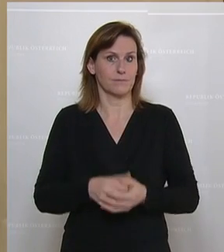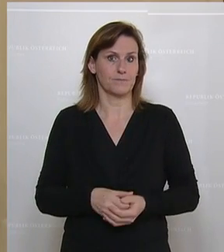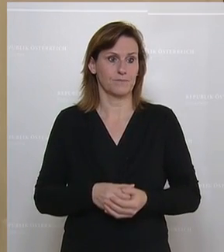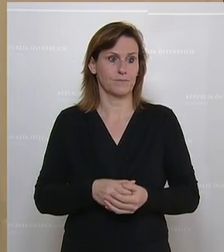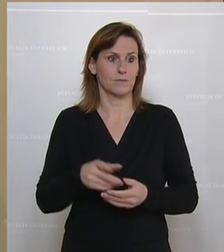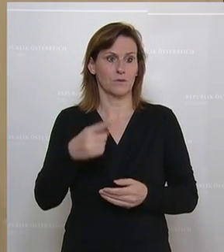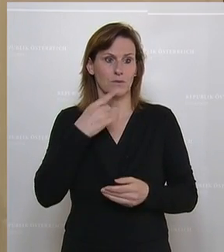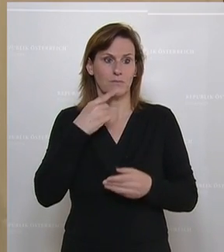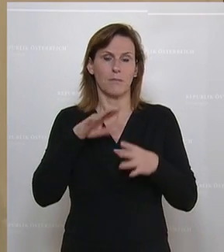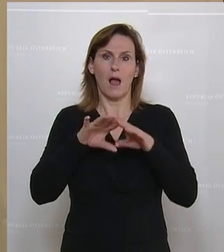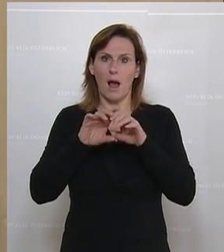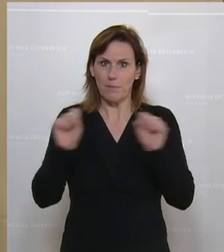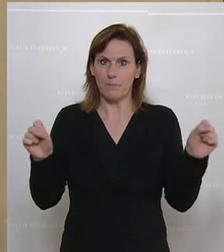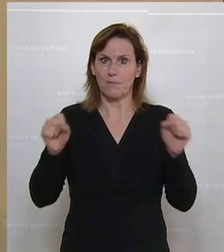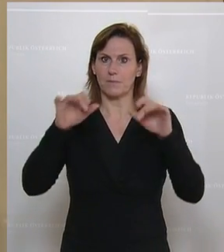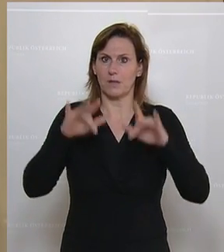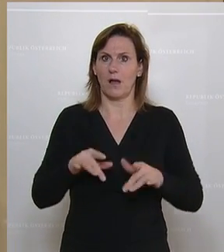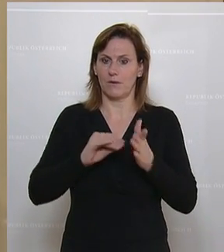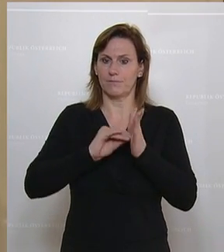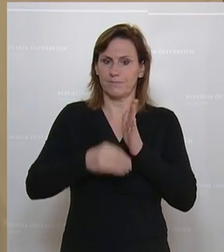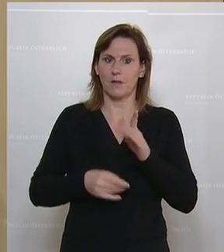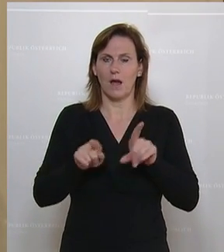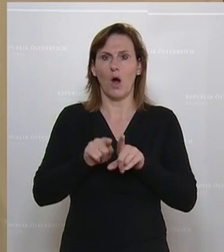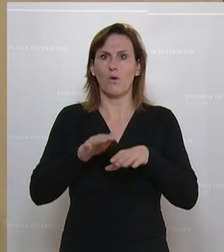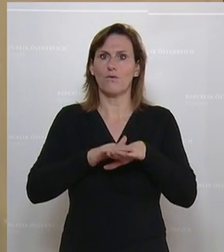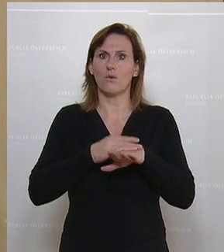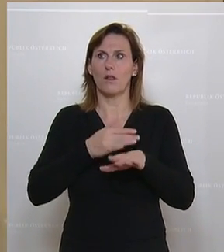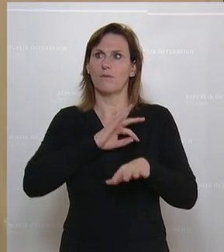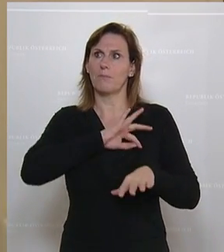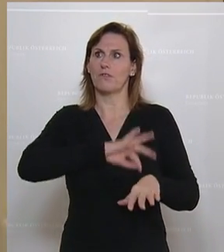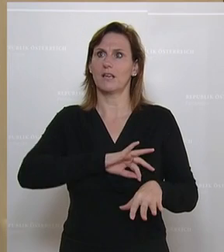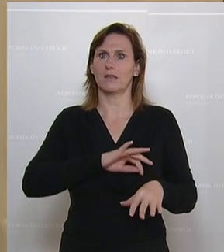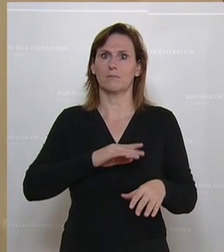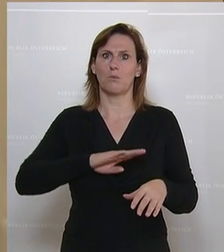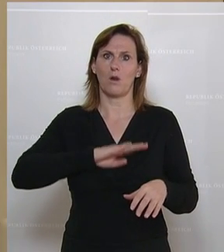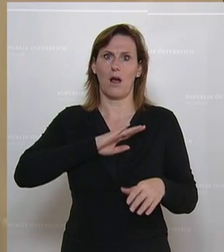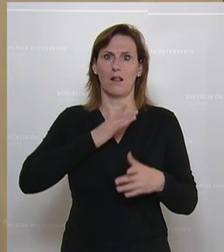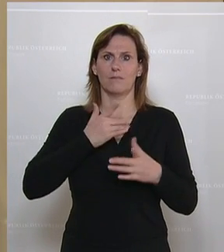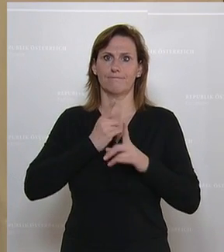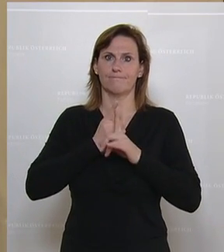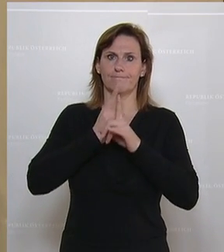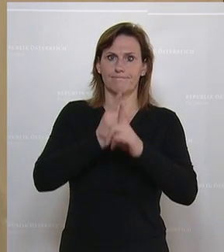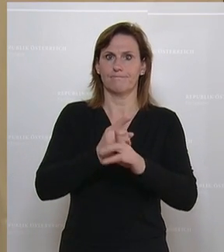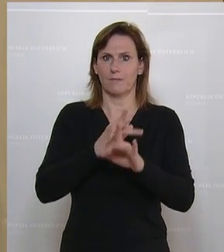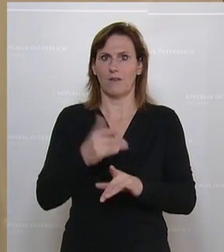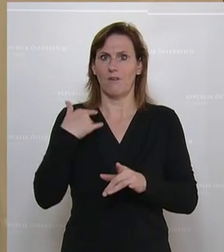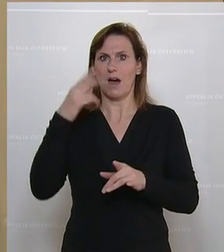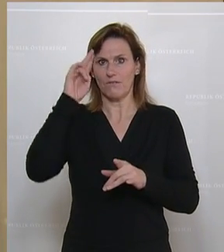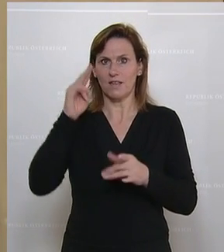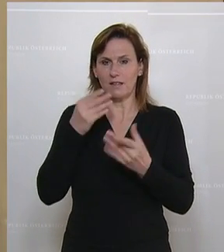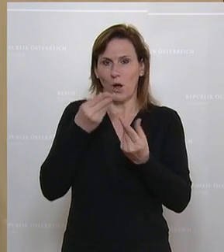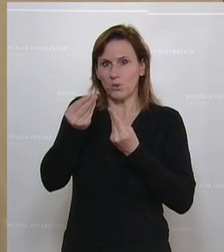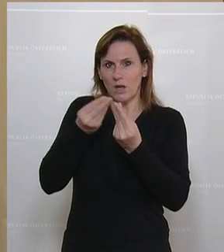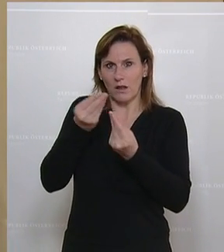ein Abkommen, für das wir uns moralisch irgendwo auch verpflichtet fühlen. Es wurde in Wien verhandelt. Wir haben da auch damals schon unseren Beitrag